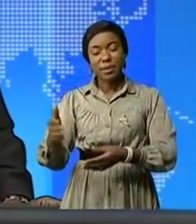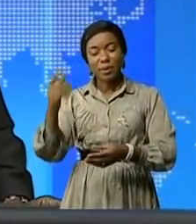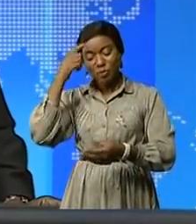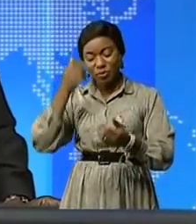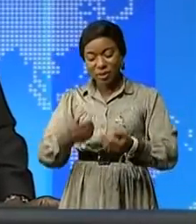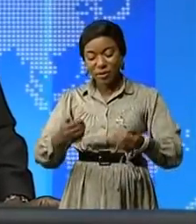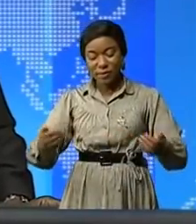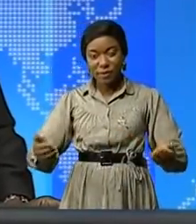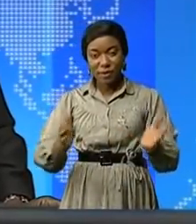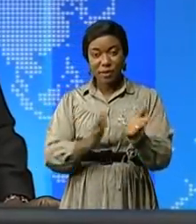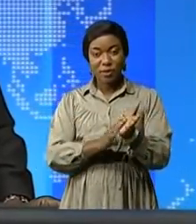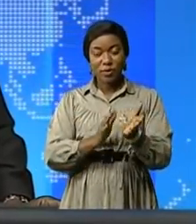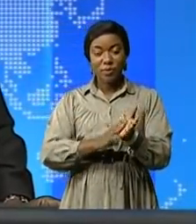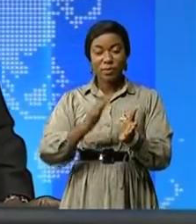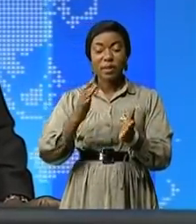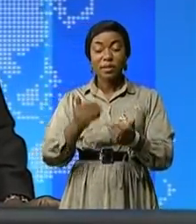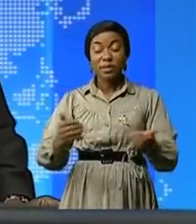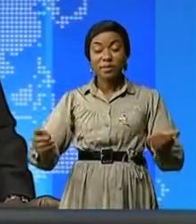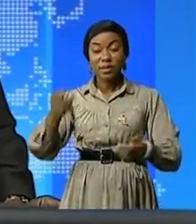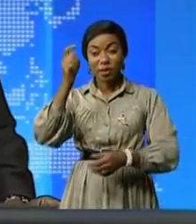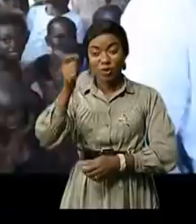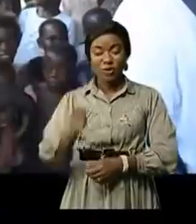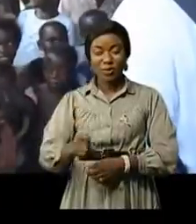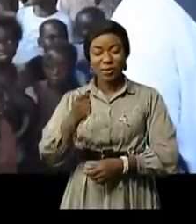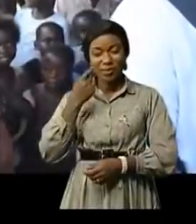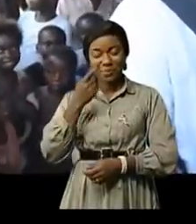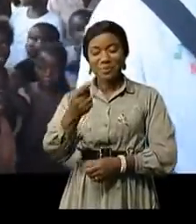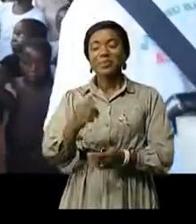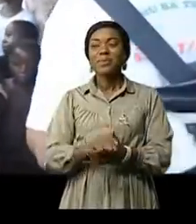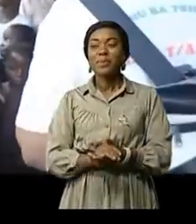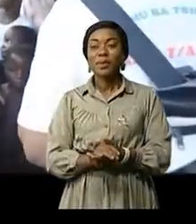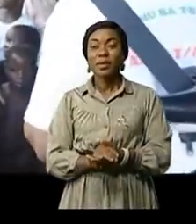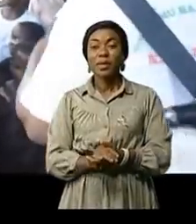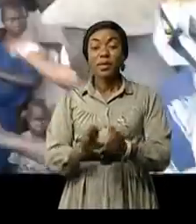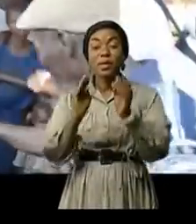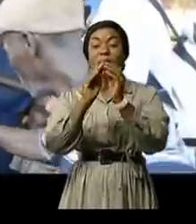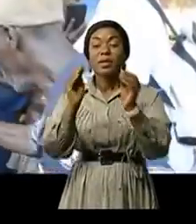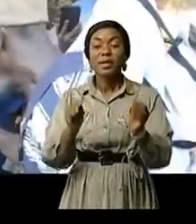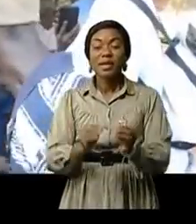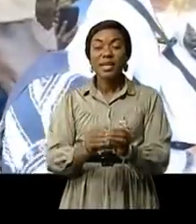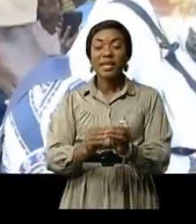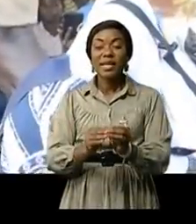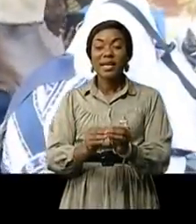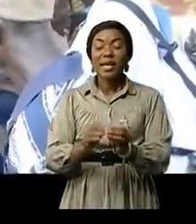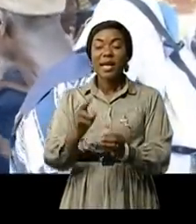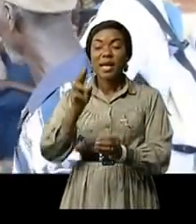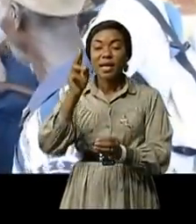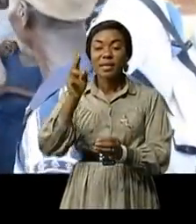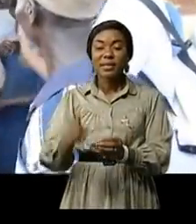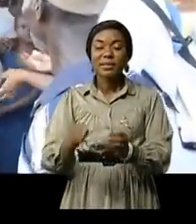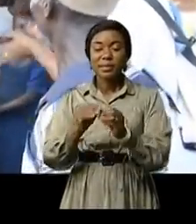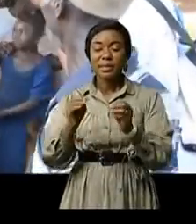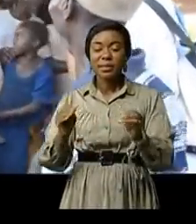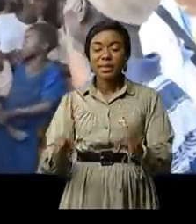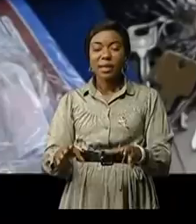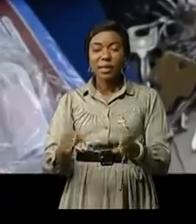enfants des militaires au total 250 élèves regroupés dans 48 ménages vivant au village en